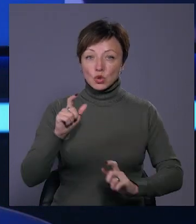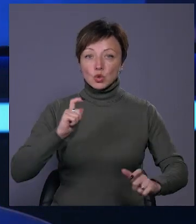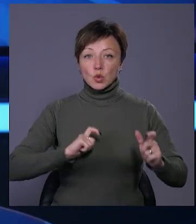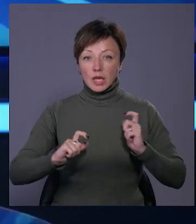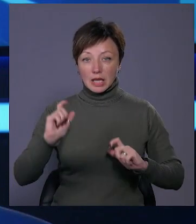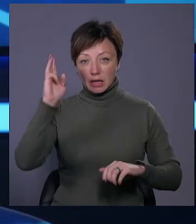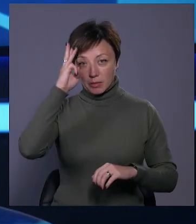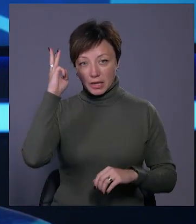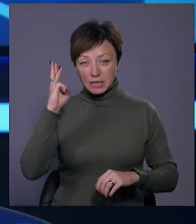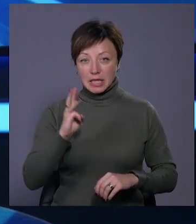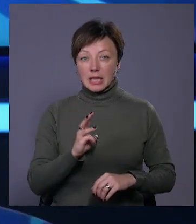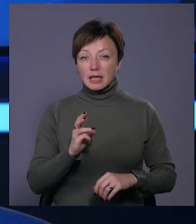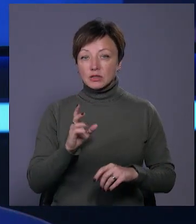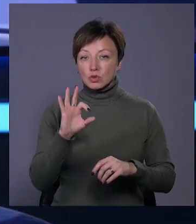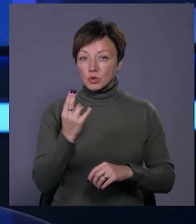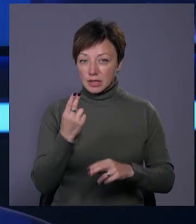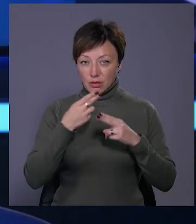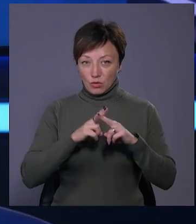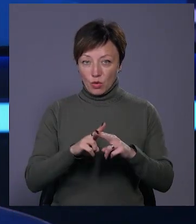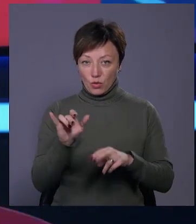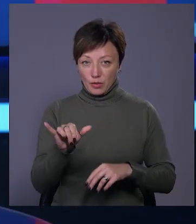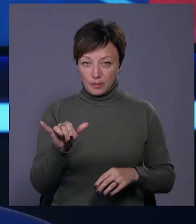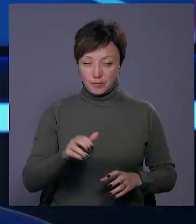Хмельницького інституту соціальних технологій.